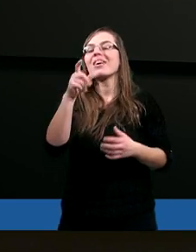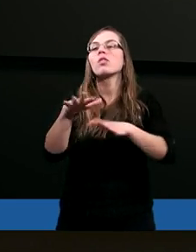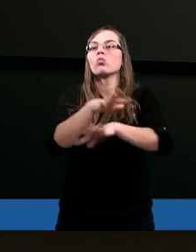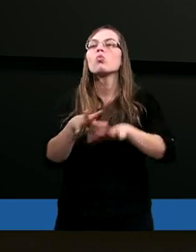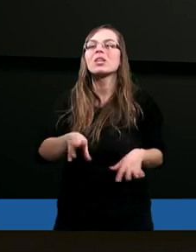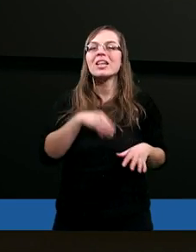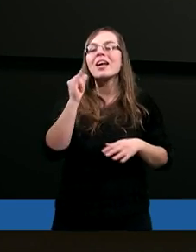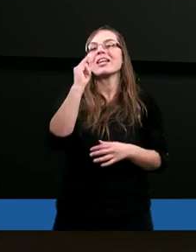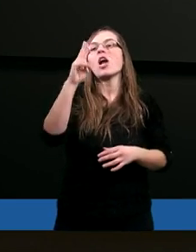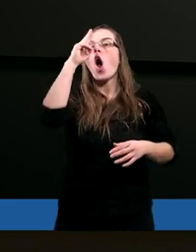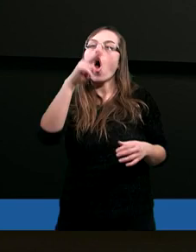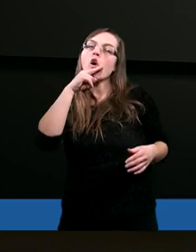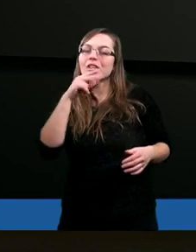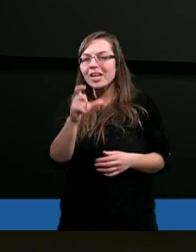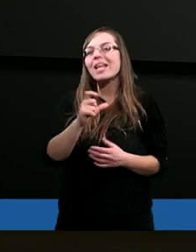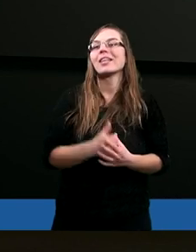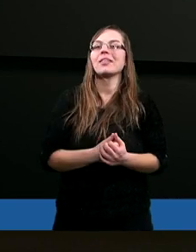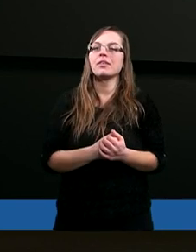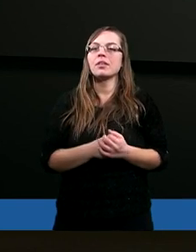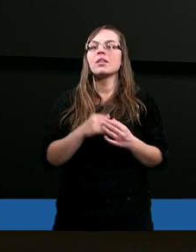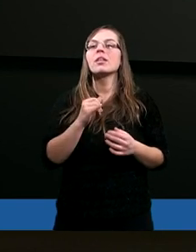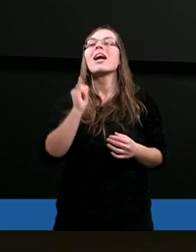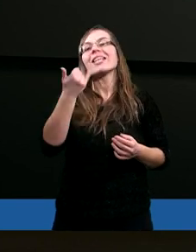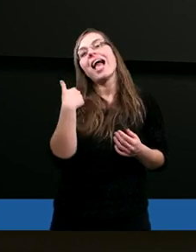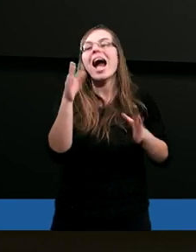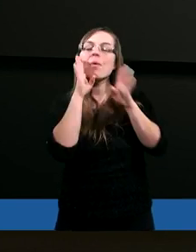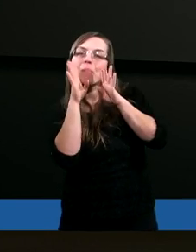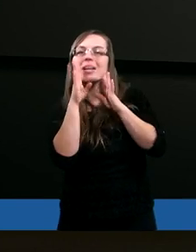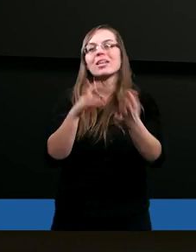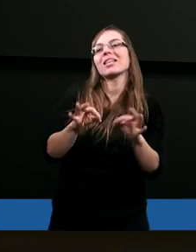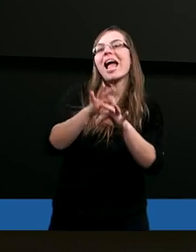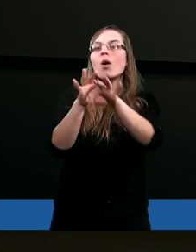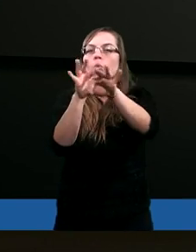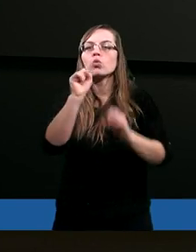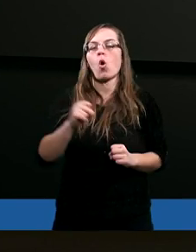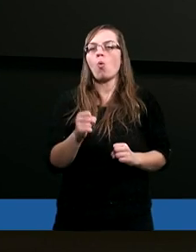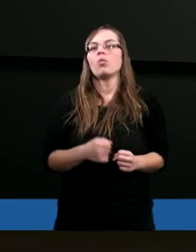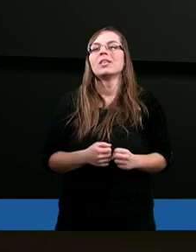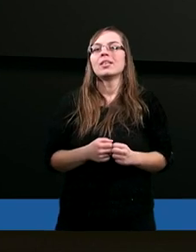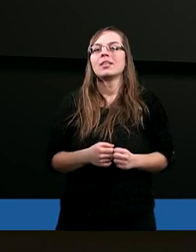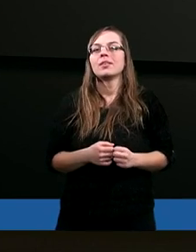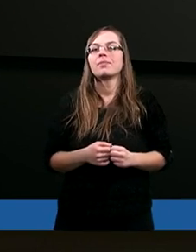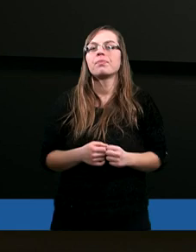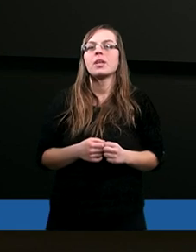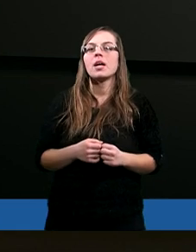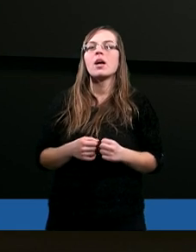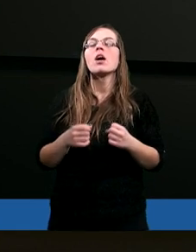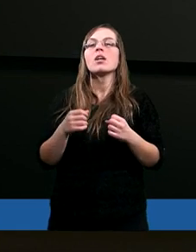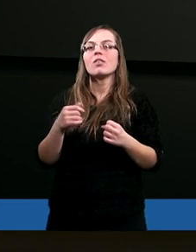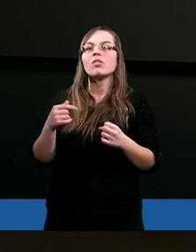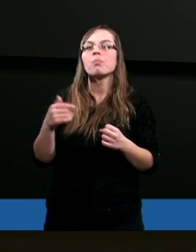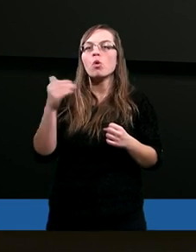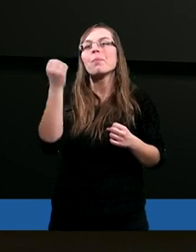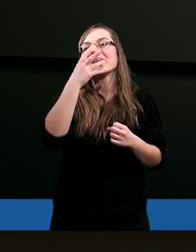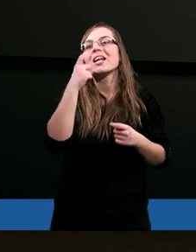Święty i Ojciec jak gdyby kierują, jak gdyby, no brzydkie słowo,